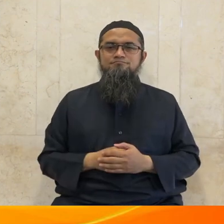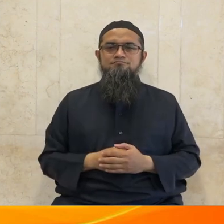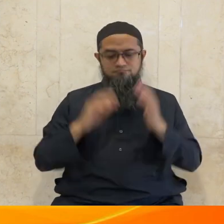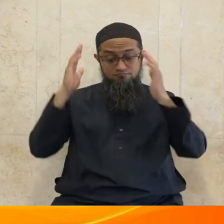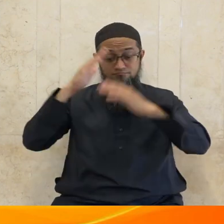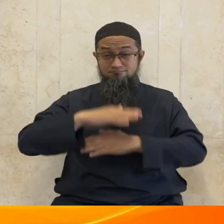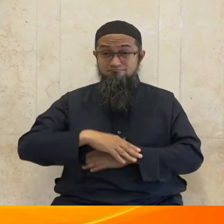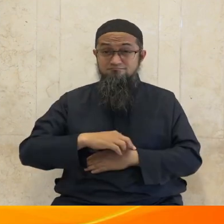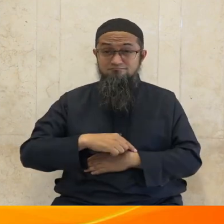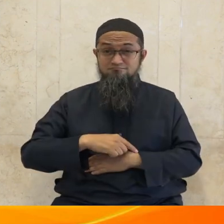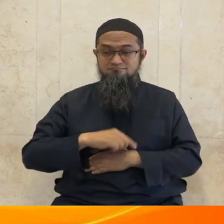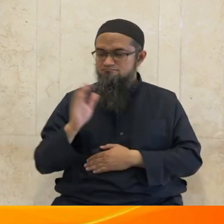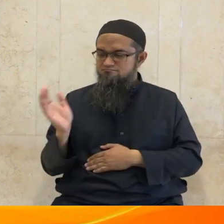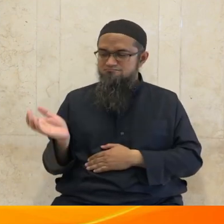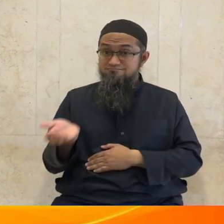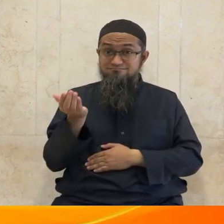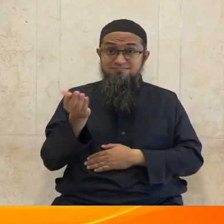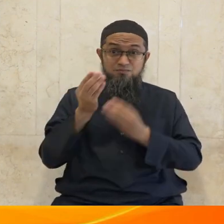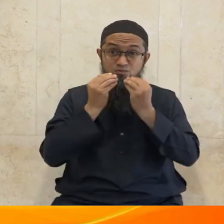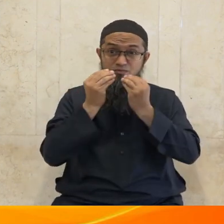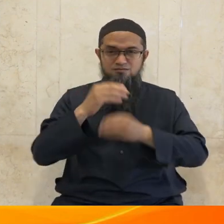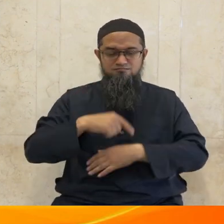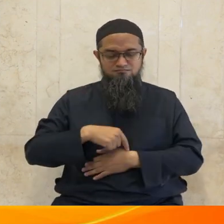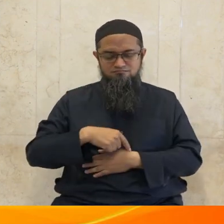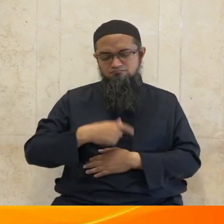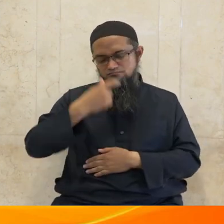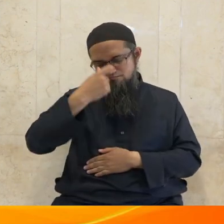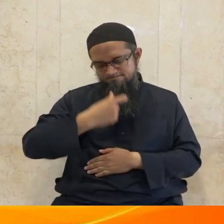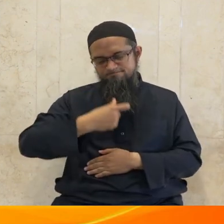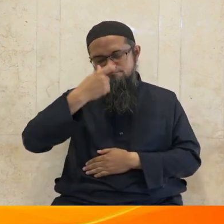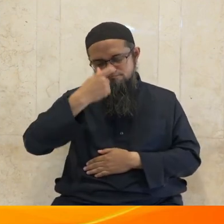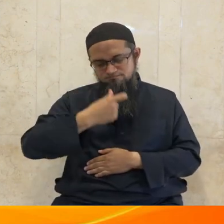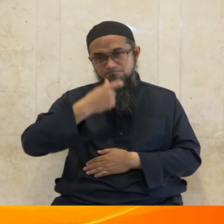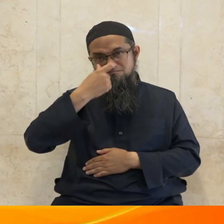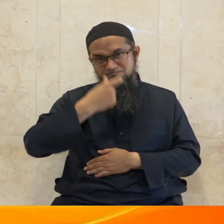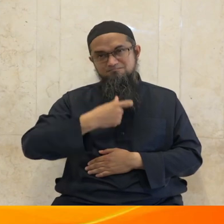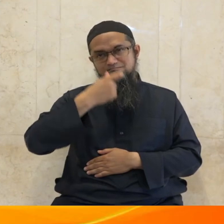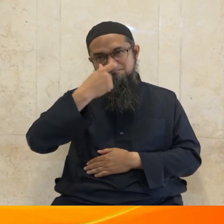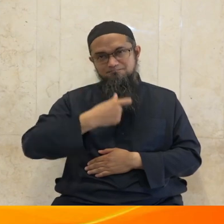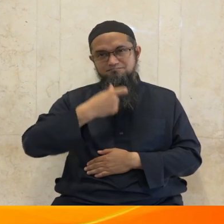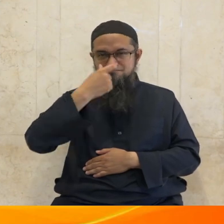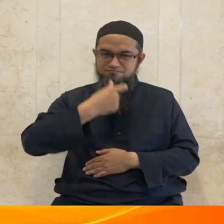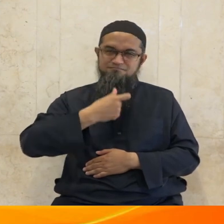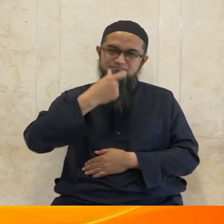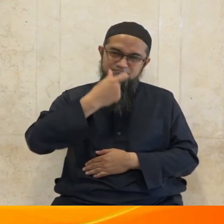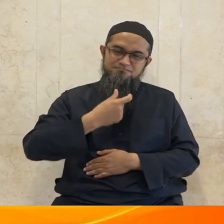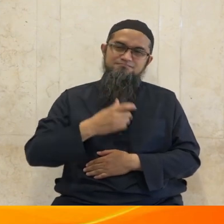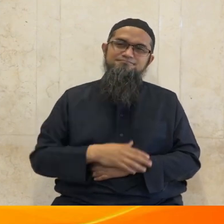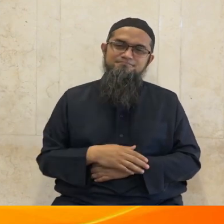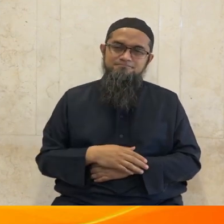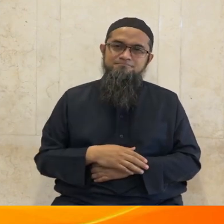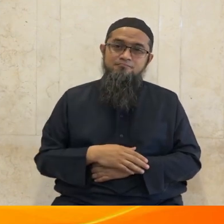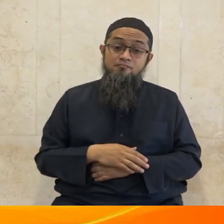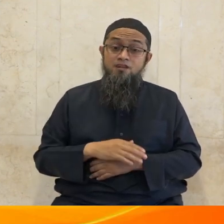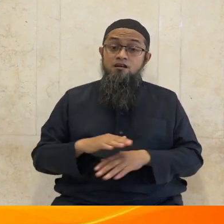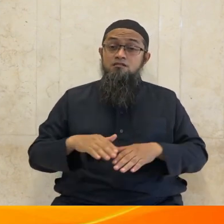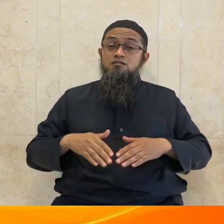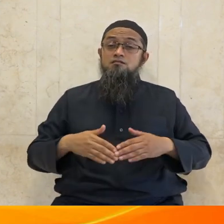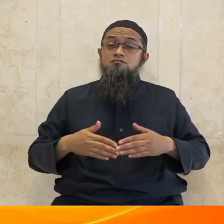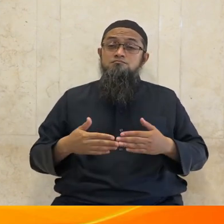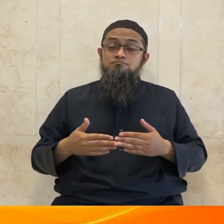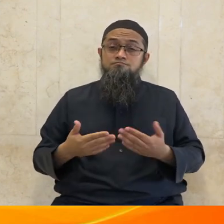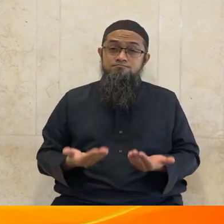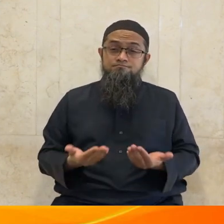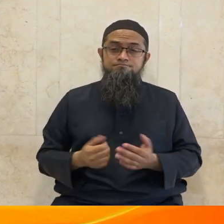setelah beliau duduk dan memuji Allah kembali menangis terseduh-seduh kemudian beliau mengangkat kedua tangannya sambil berdoa